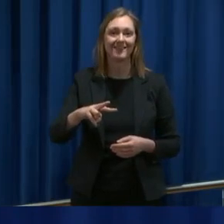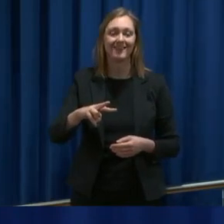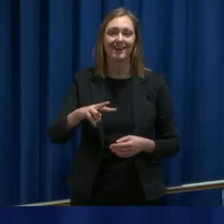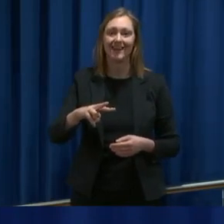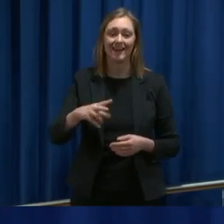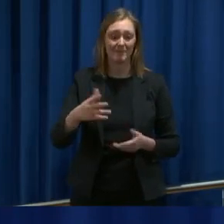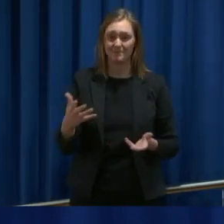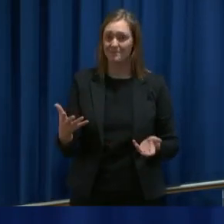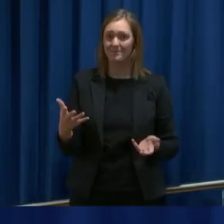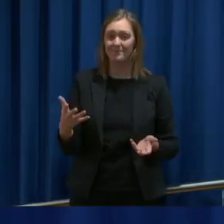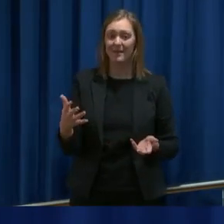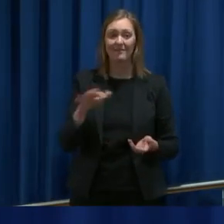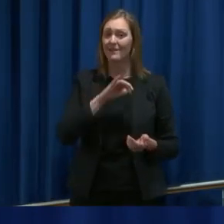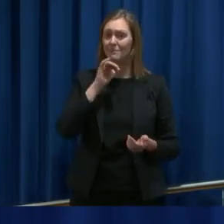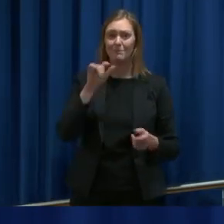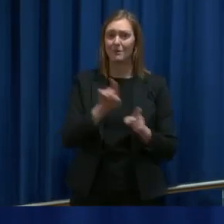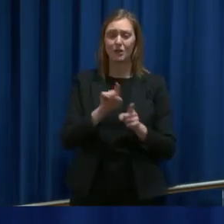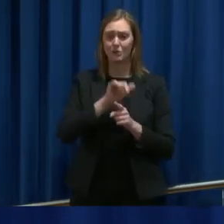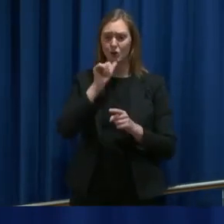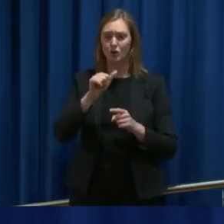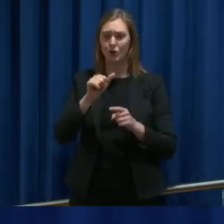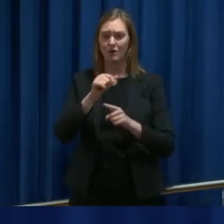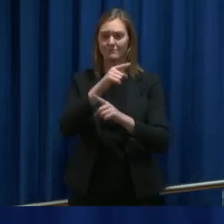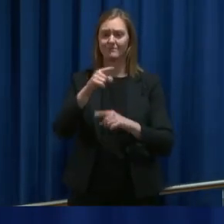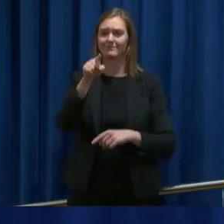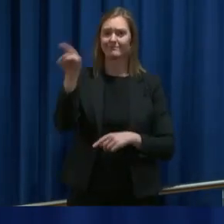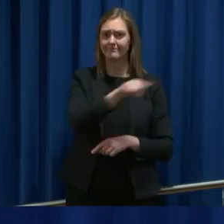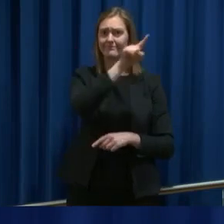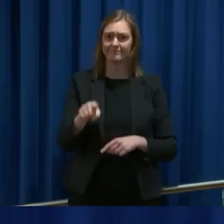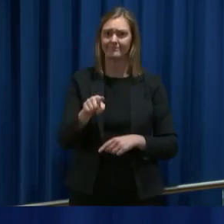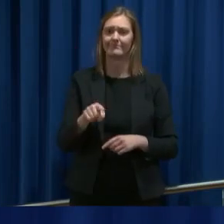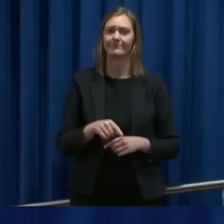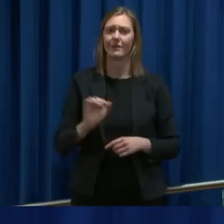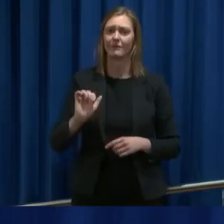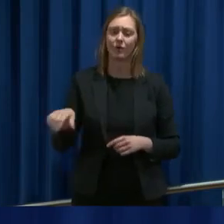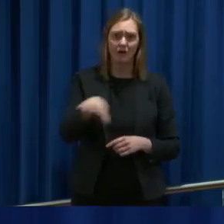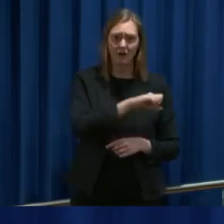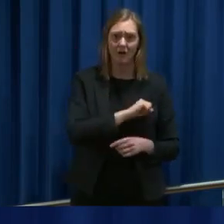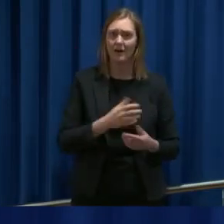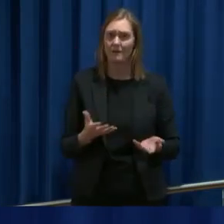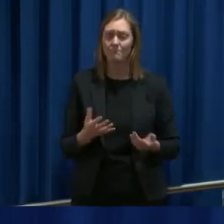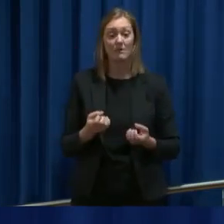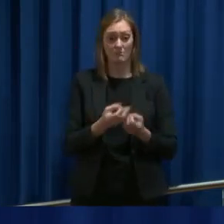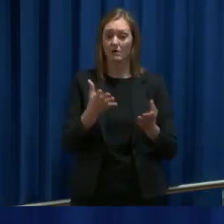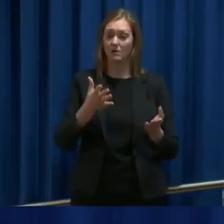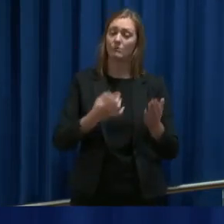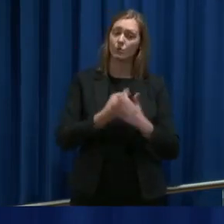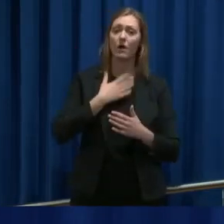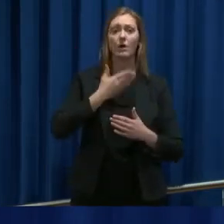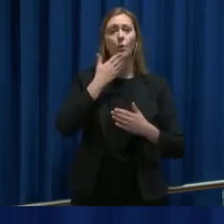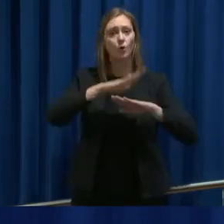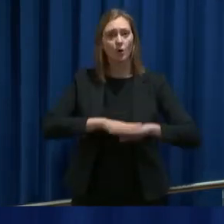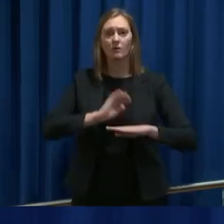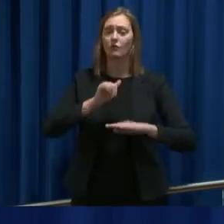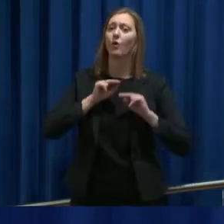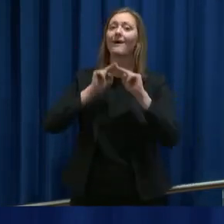dette, så vil vi bli nødt til å stenge all gangen for alle. Det kan være mange som har en litt god grunn for for eksempel å være på